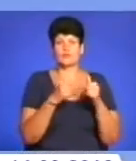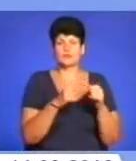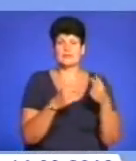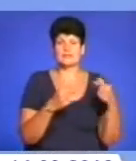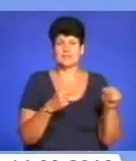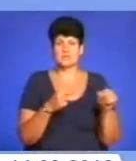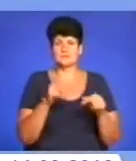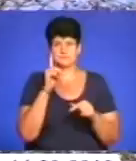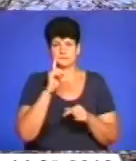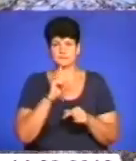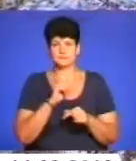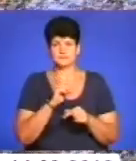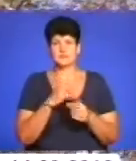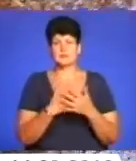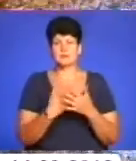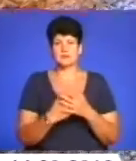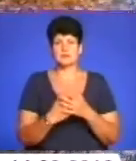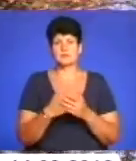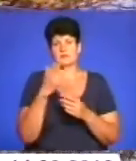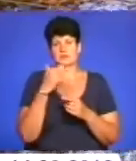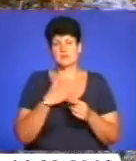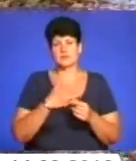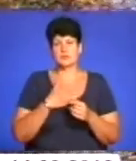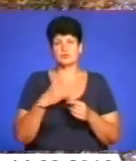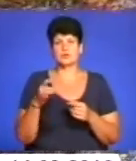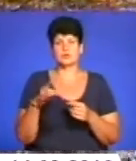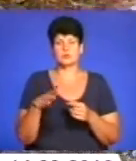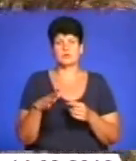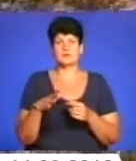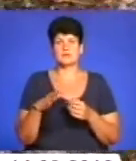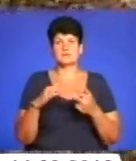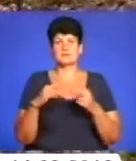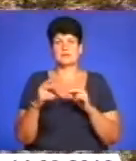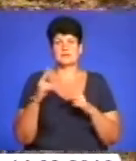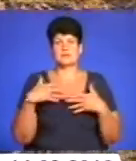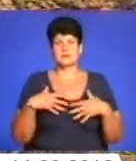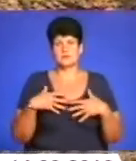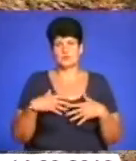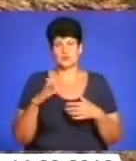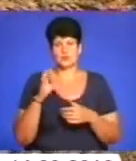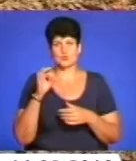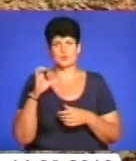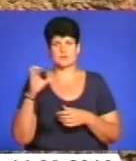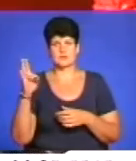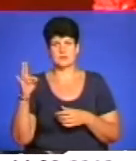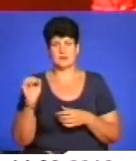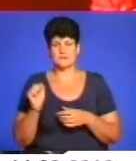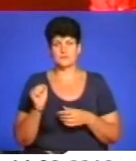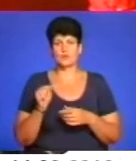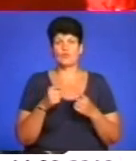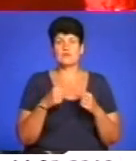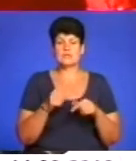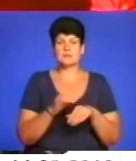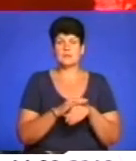пристосований. До прикладу, звично для нашого регіону північну сусну замінити на кримську. У відділі благоустрою та